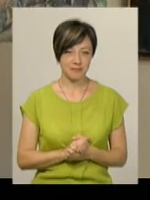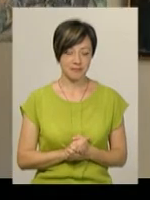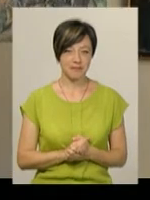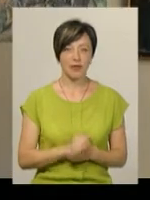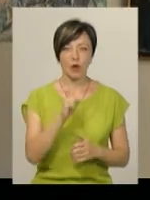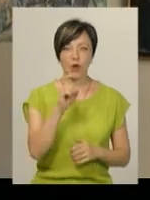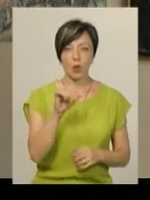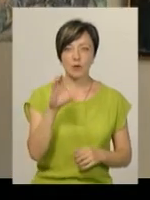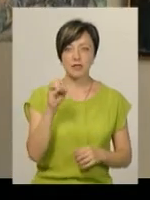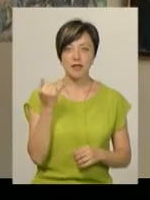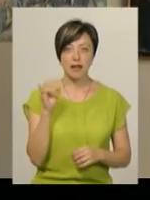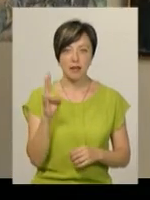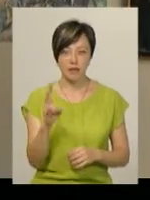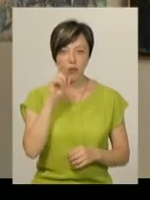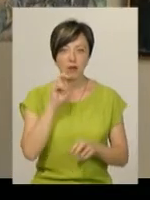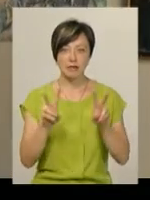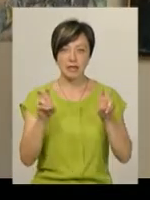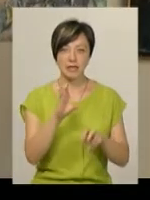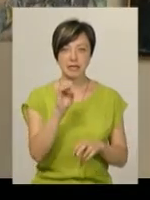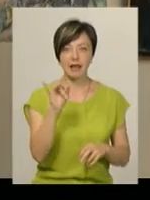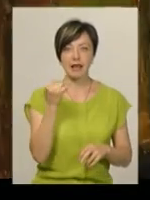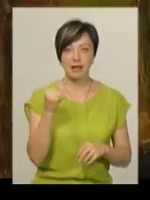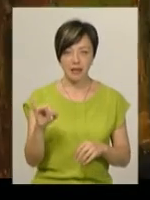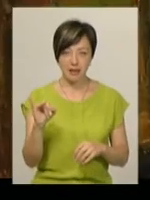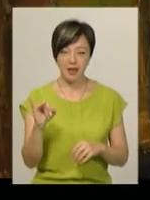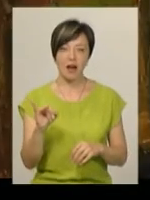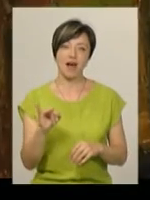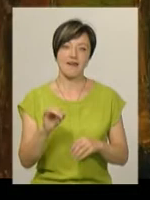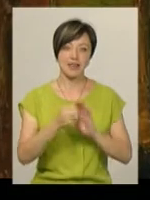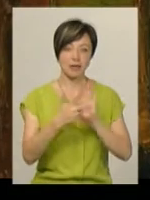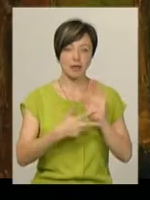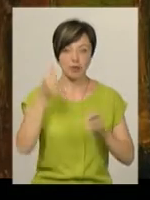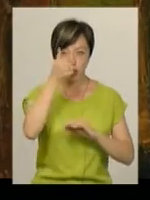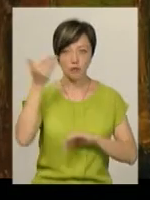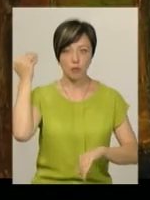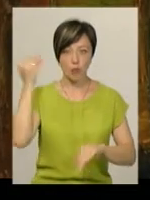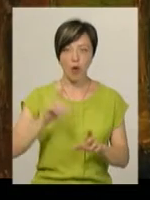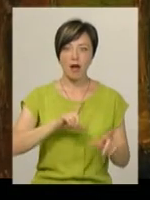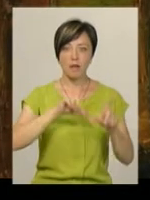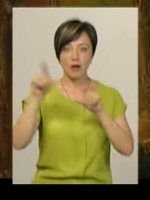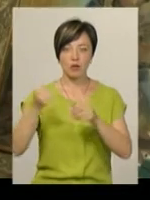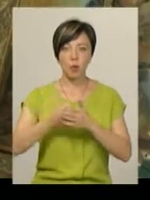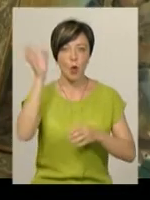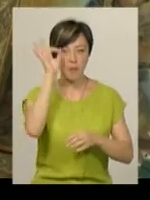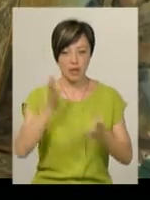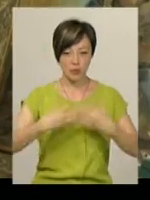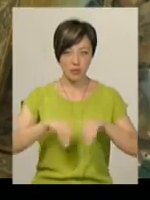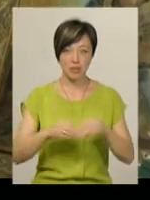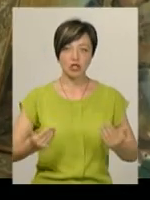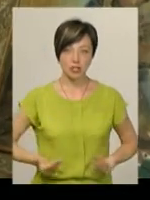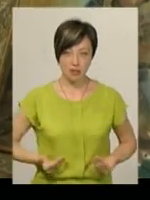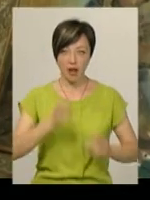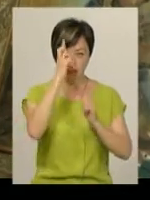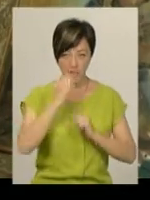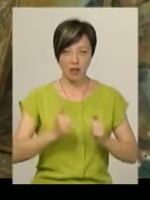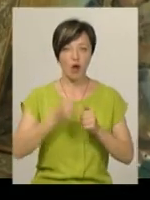Хусейн Гульшані, чи як його звуть в Україні Сергій Мамедович Гульшані, 18 років тому імігрував з родиною до Німеччини. Життя в цій країні,